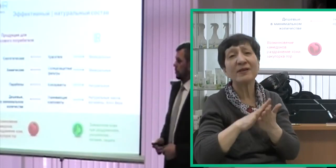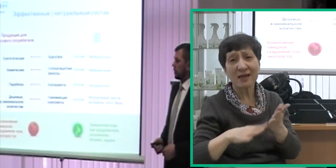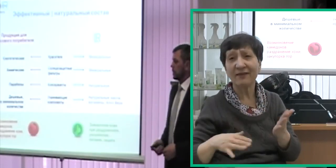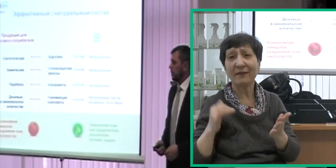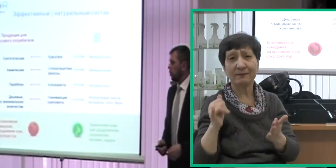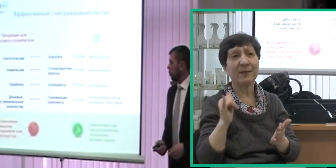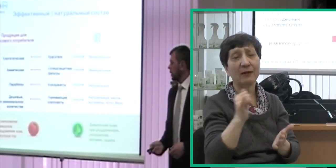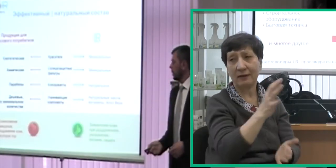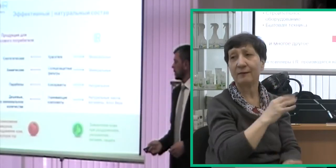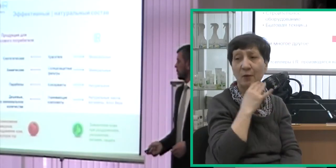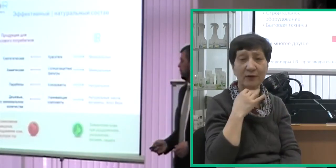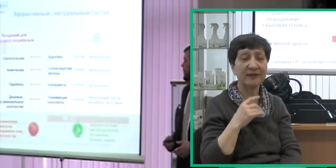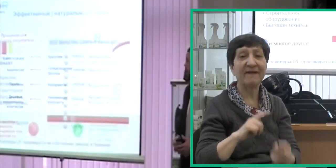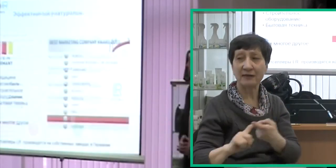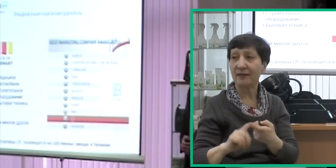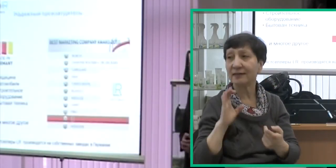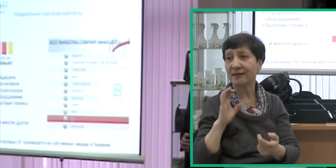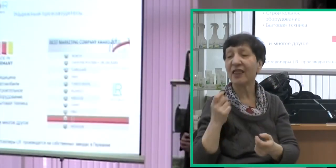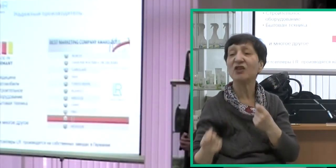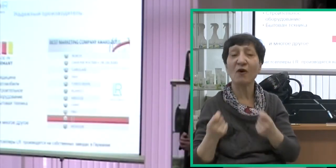последствия, которые с этим могут быть связаны.